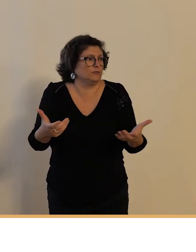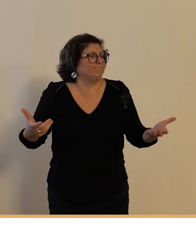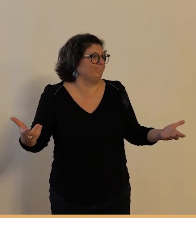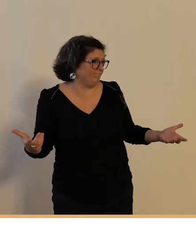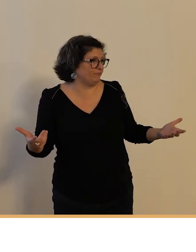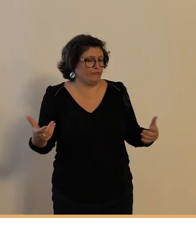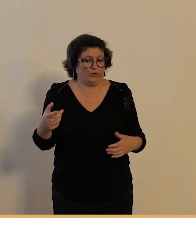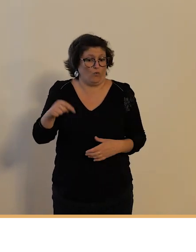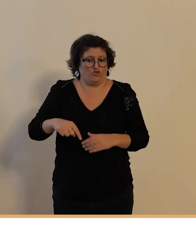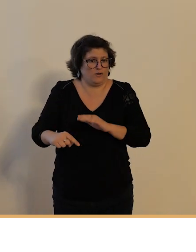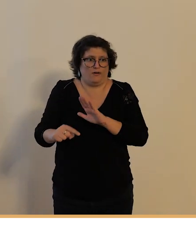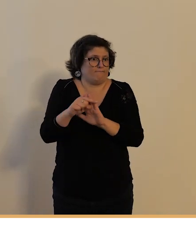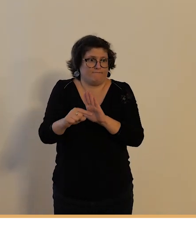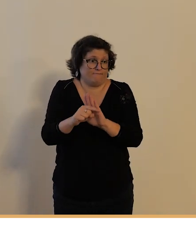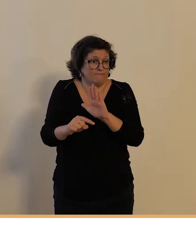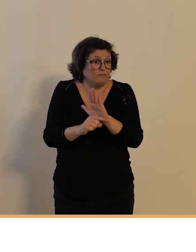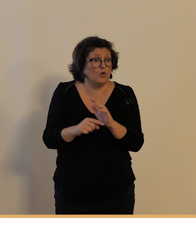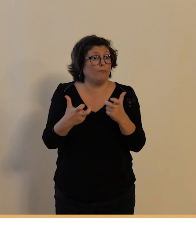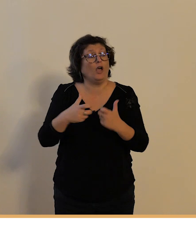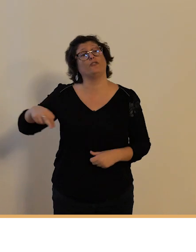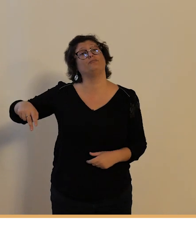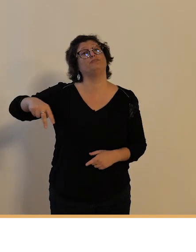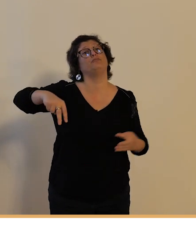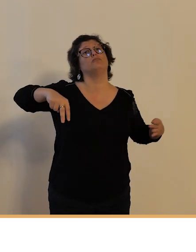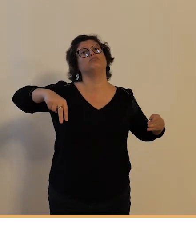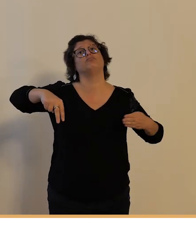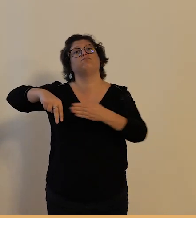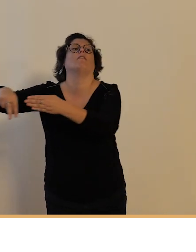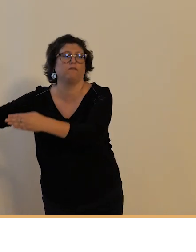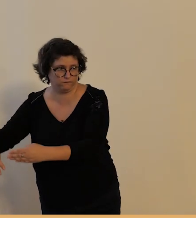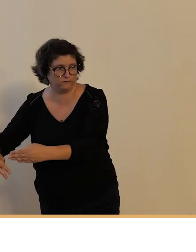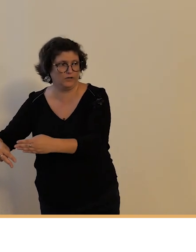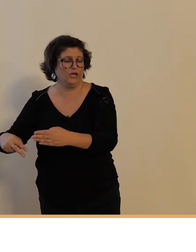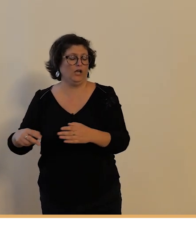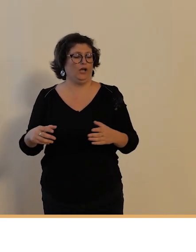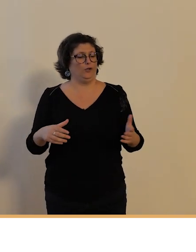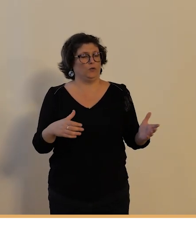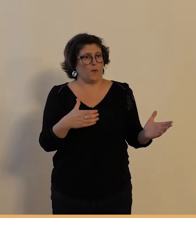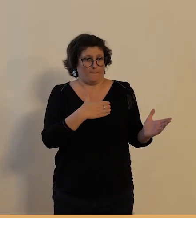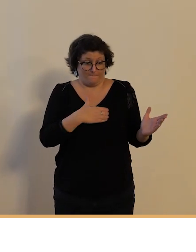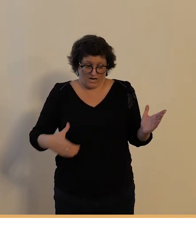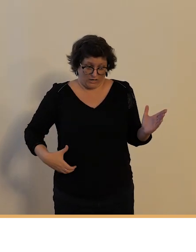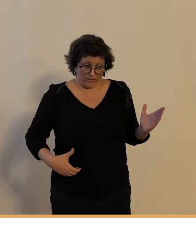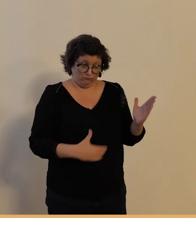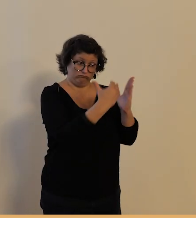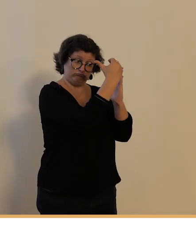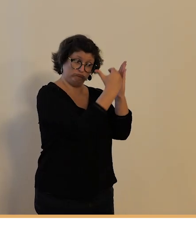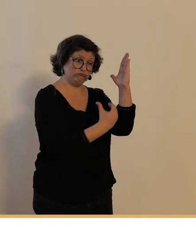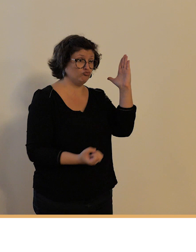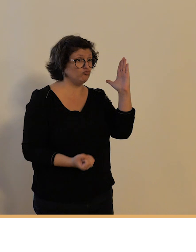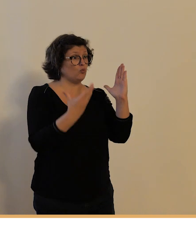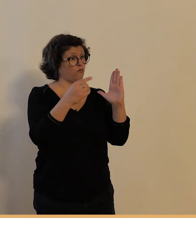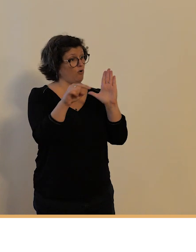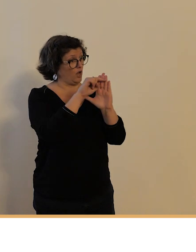notamment avec des piétons et pour cela la municipalité va éditer un nouveau règlement